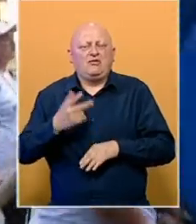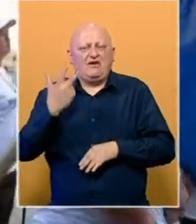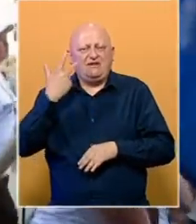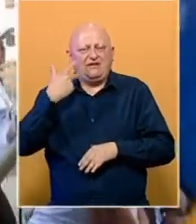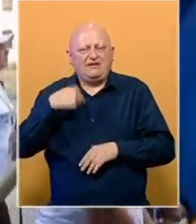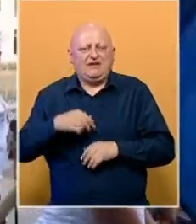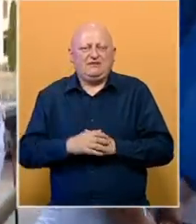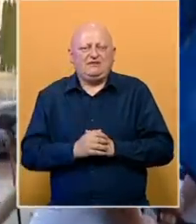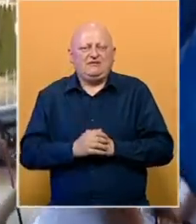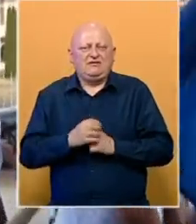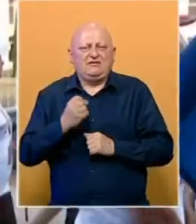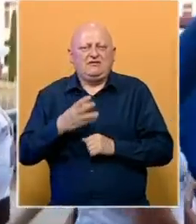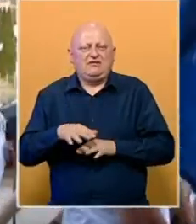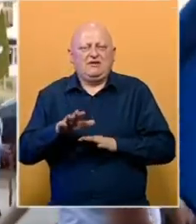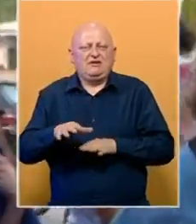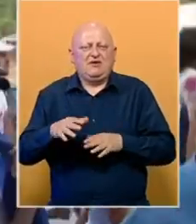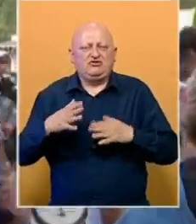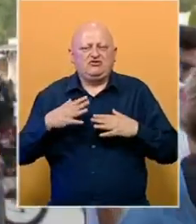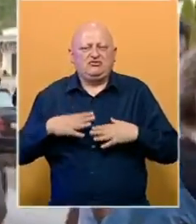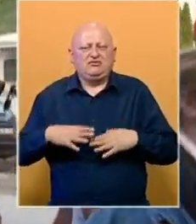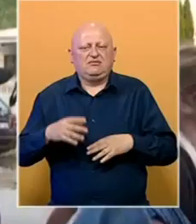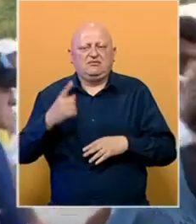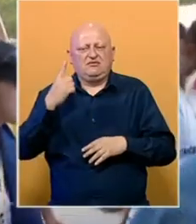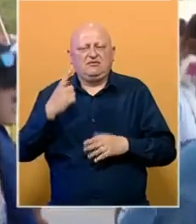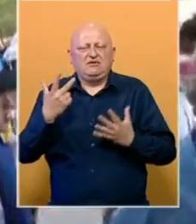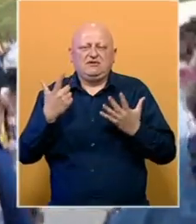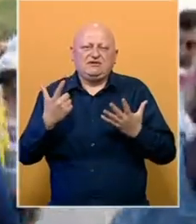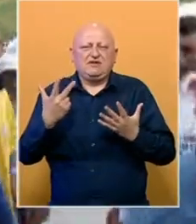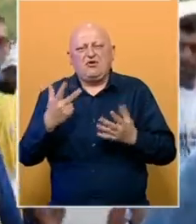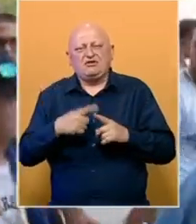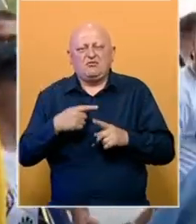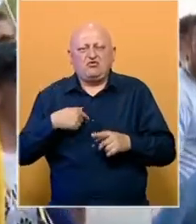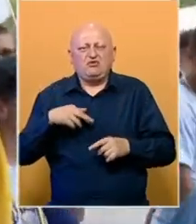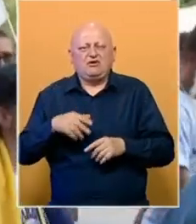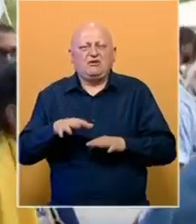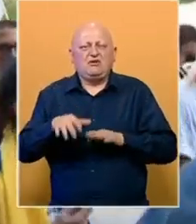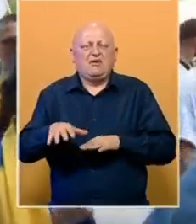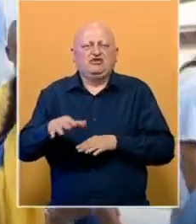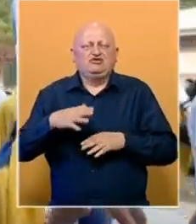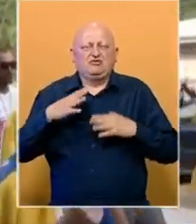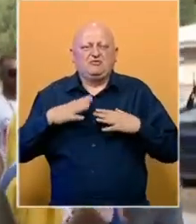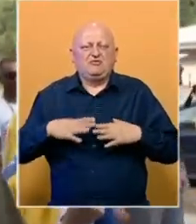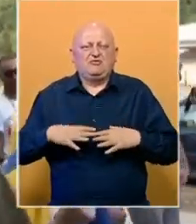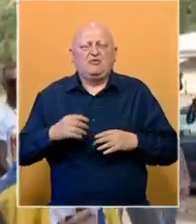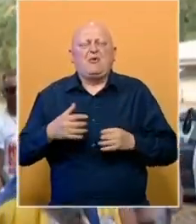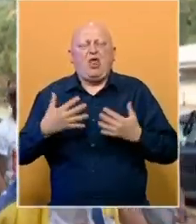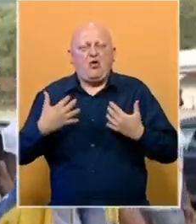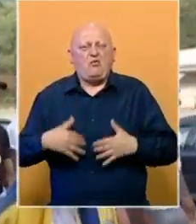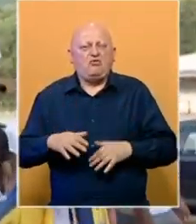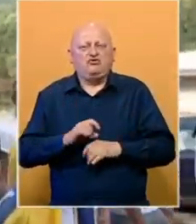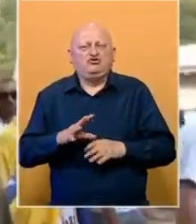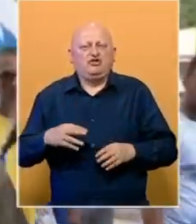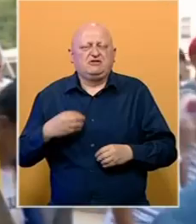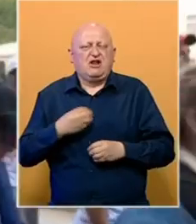dana kad je se na Maršu Mira. Mislim da je sedmi, osmi put na Maršu Mira. Bilo je malo umora, ali ništa